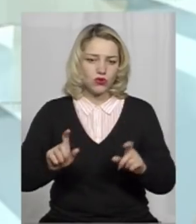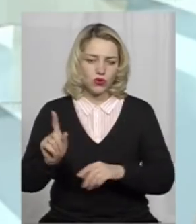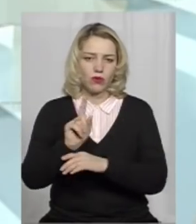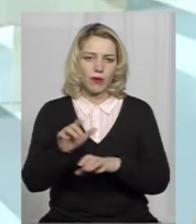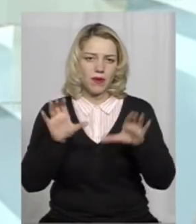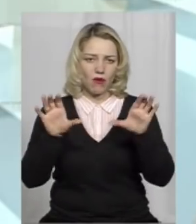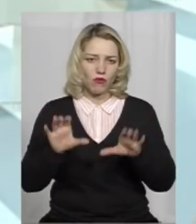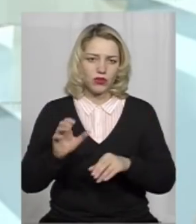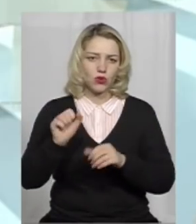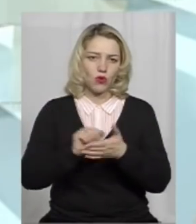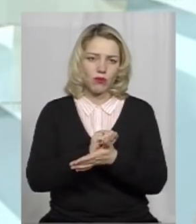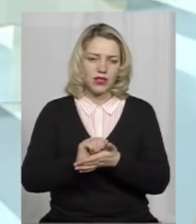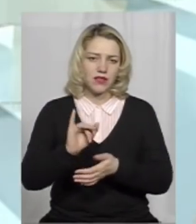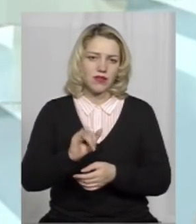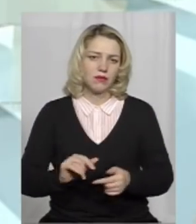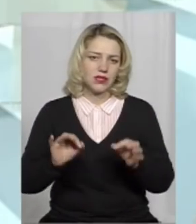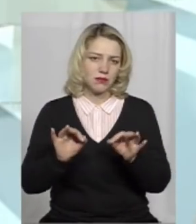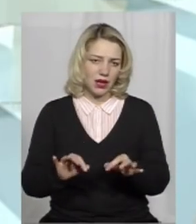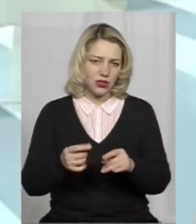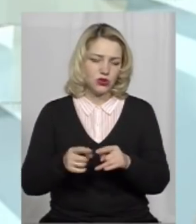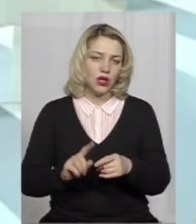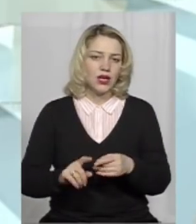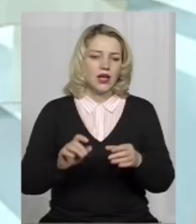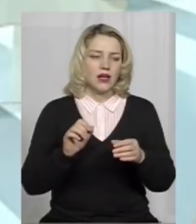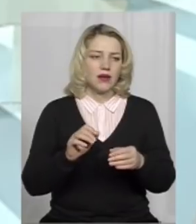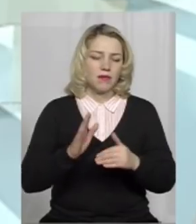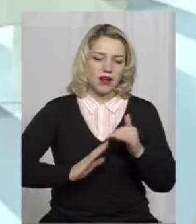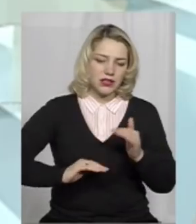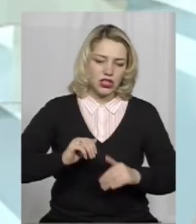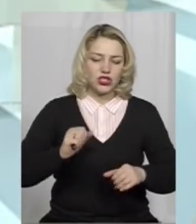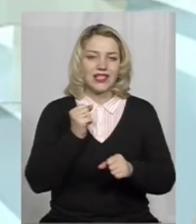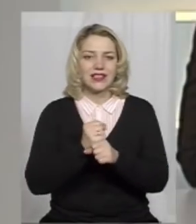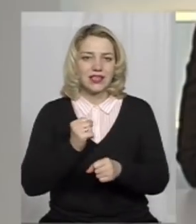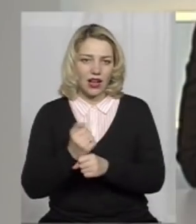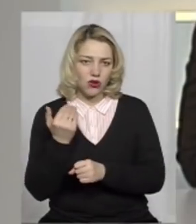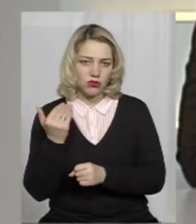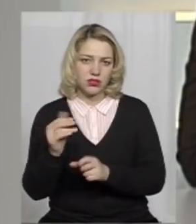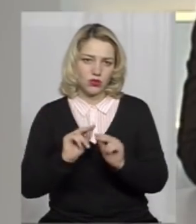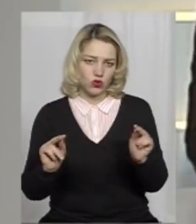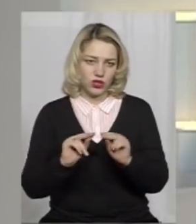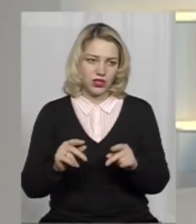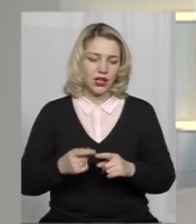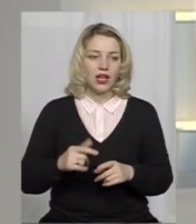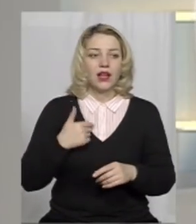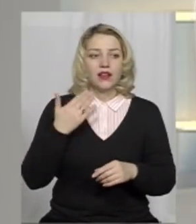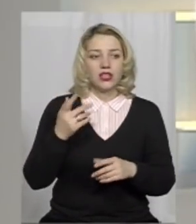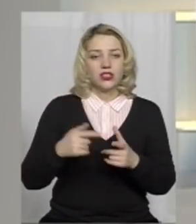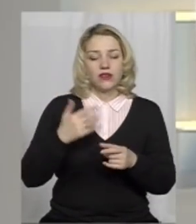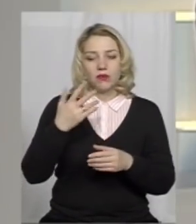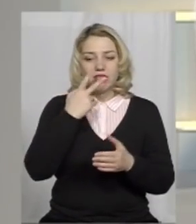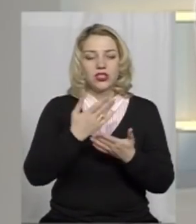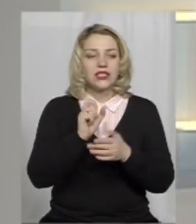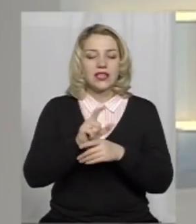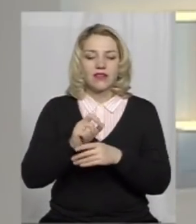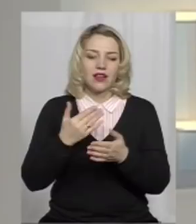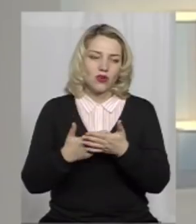нормативно-правових документів і, безперечно, практичних моментів діяльності вчителя. Ви вже бачили орієнтовані завдання? От